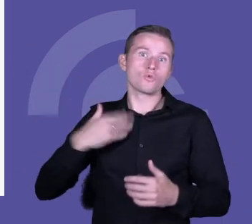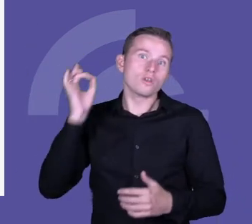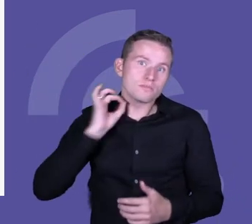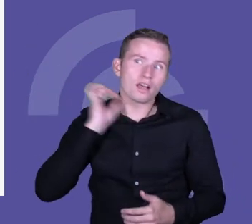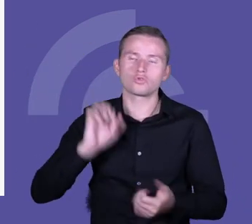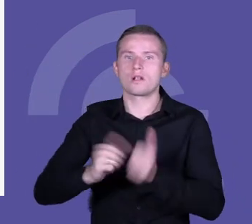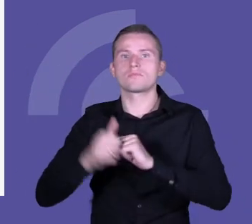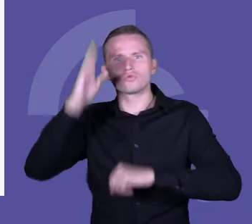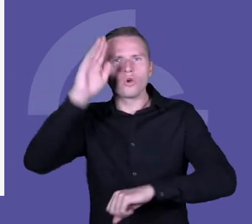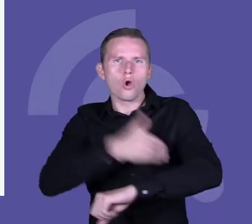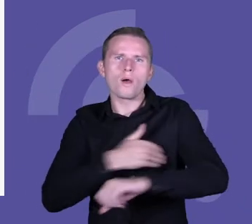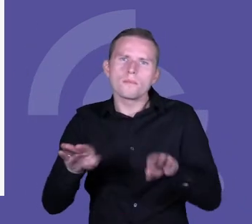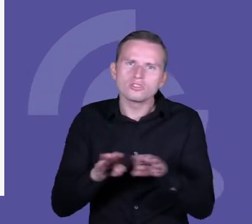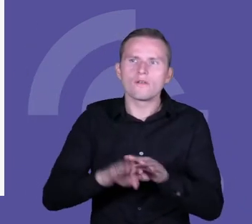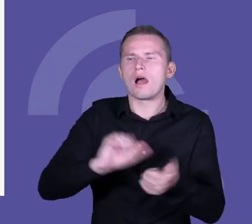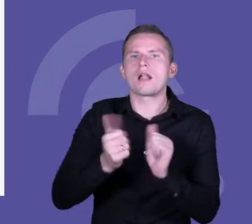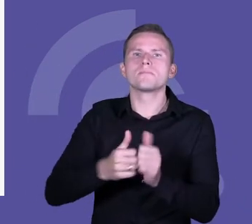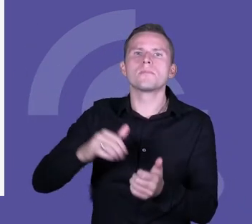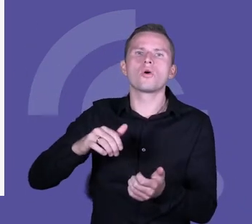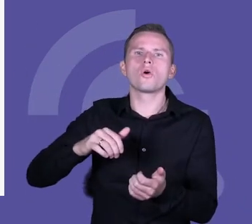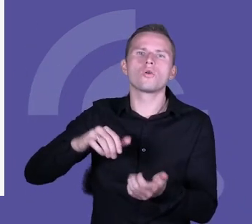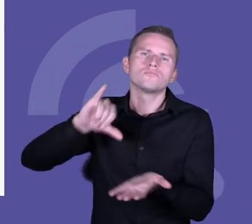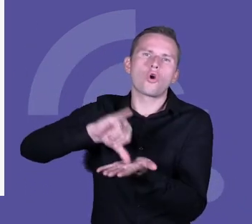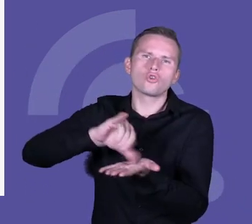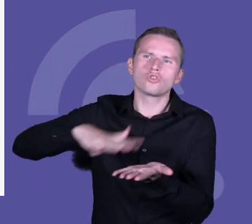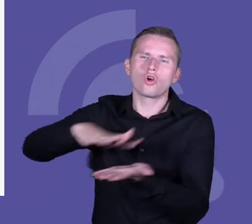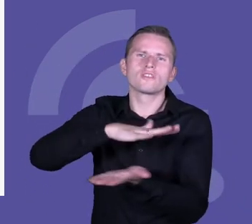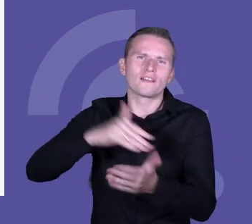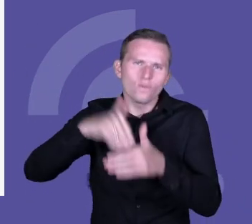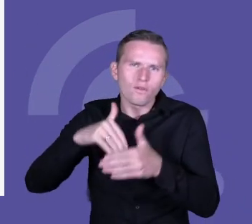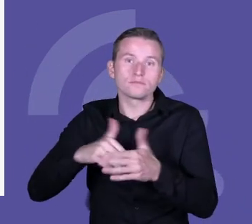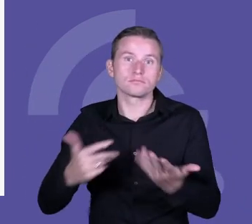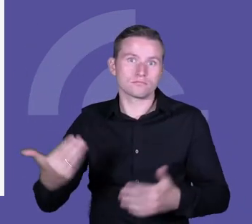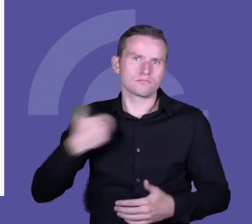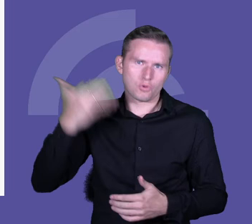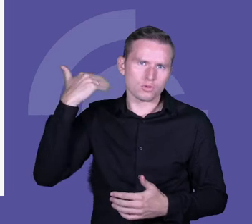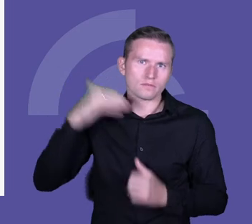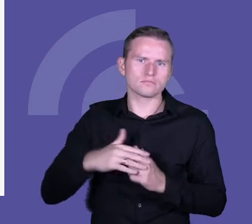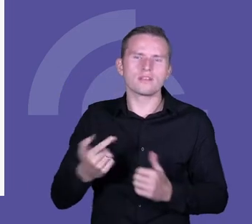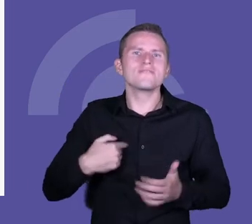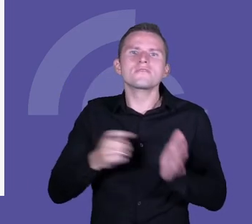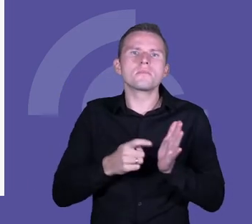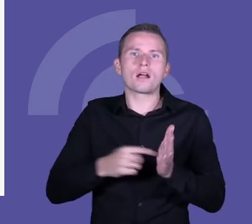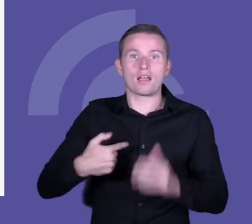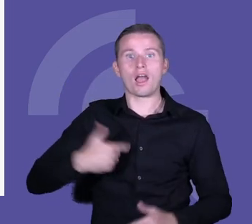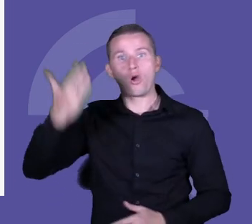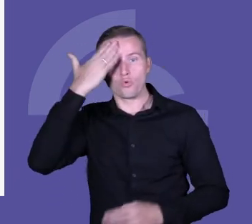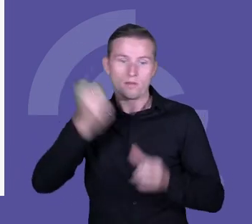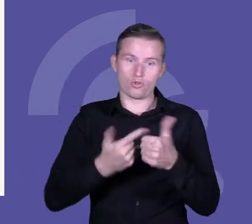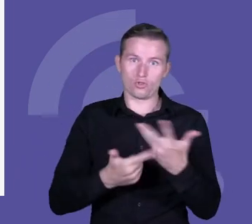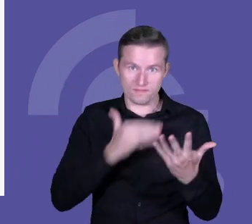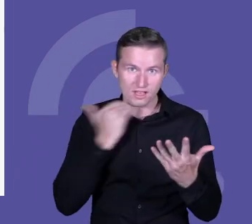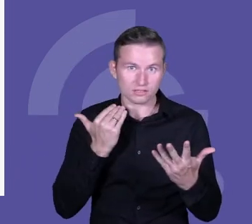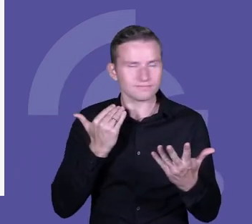wychowawczym, tak i tak dalej. I czego to wymaga? Nie tylko tego, co ja umiem, ale też pewnej zmiany postawy. No bo zobaczcie Państwo,